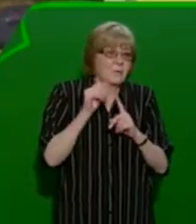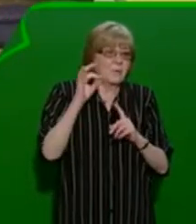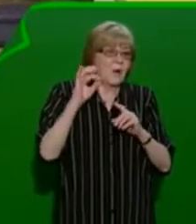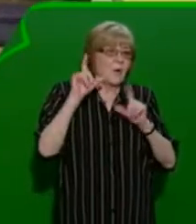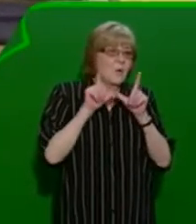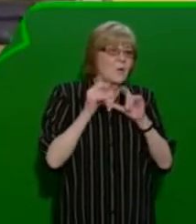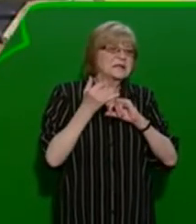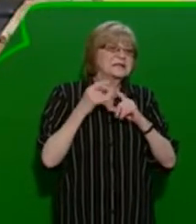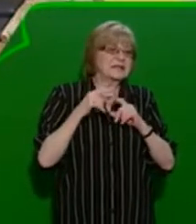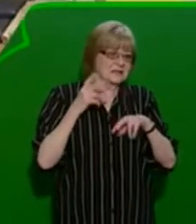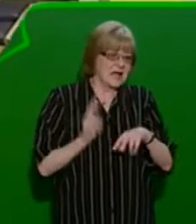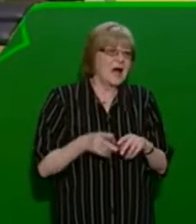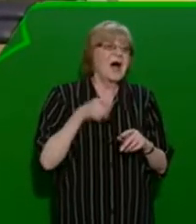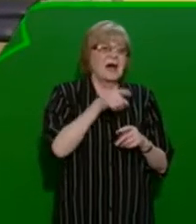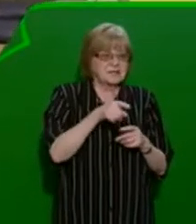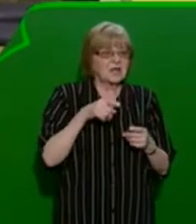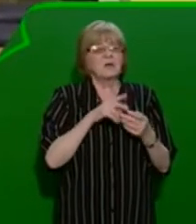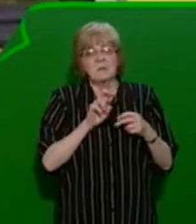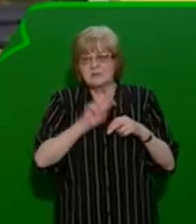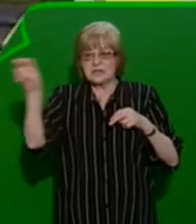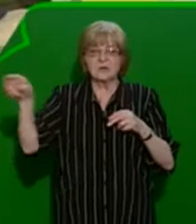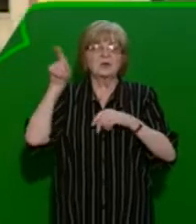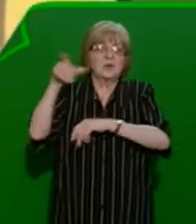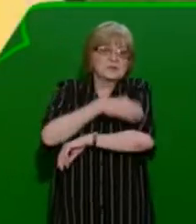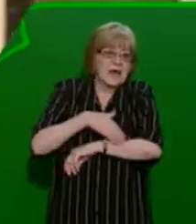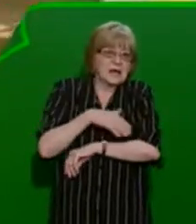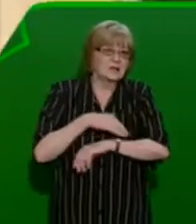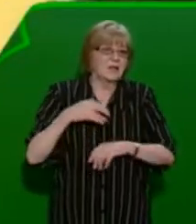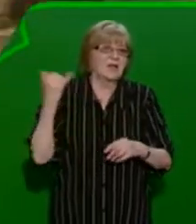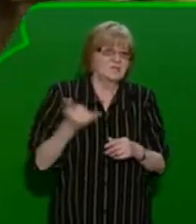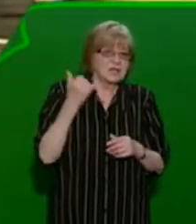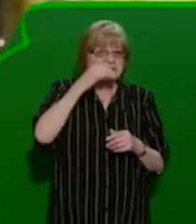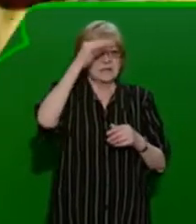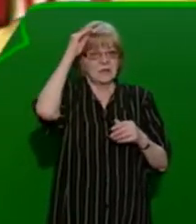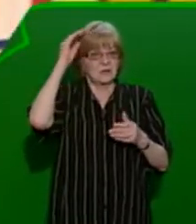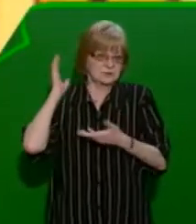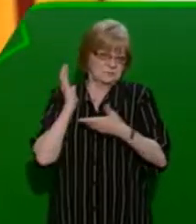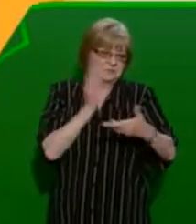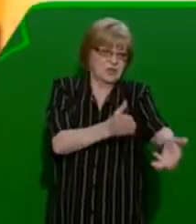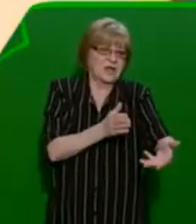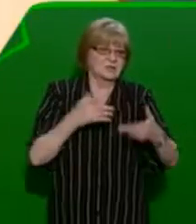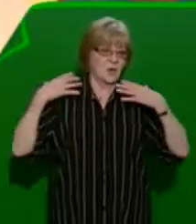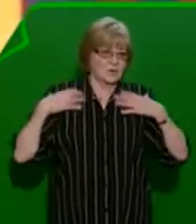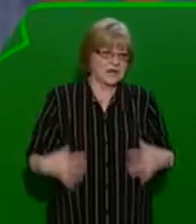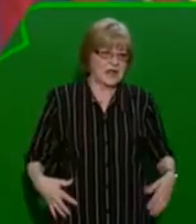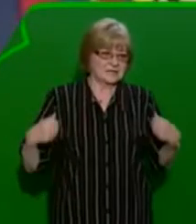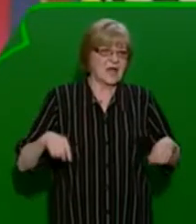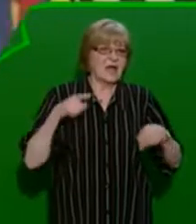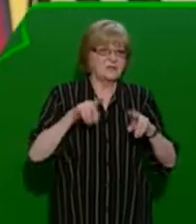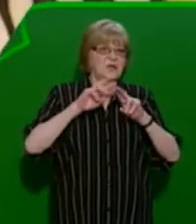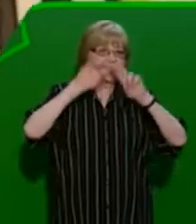každém reprezentačním srazu a při přestupech kluků v zahraničí vždycky kluci mu přenesou dres, takže tady ta výstava je opravdu